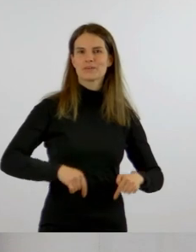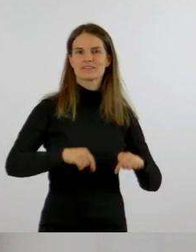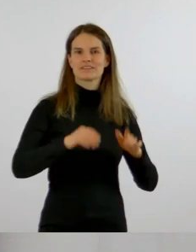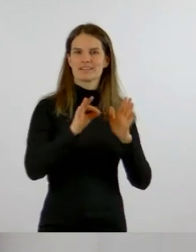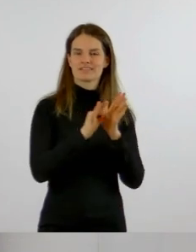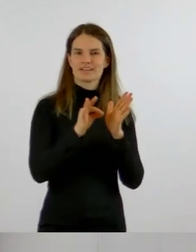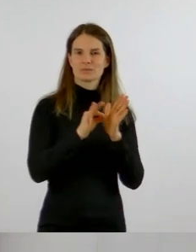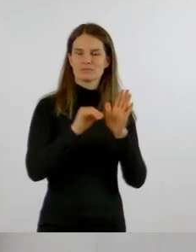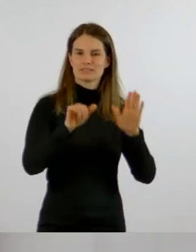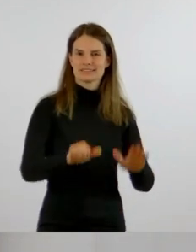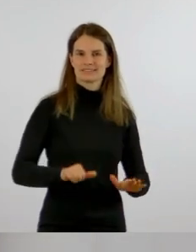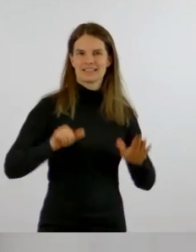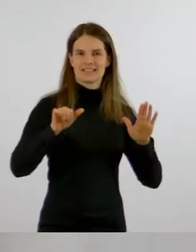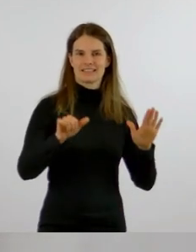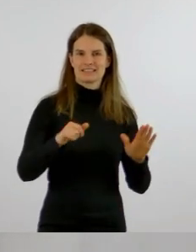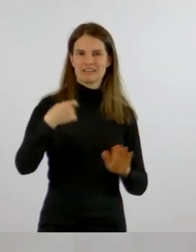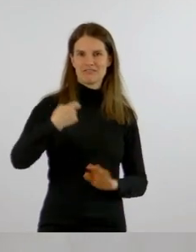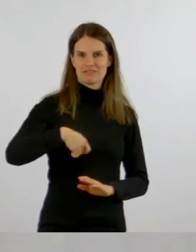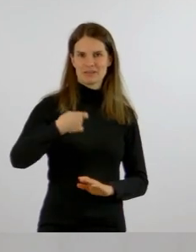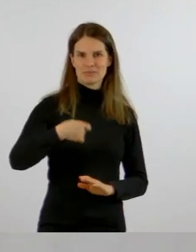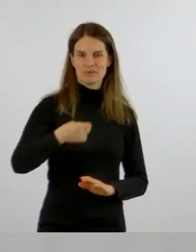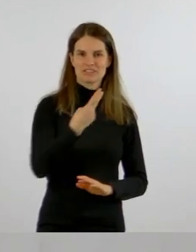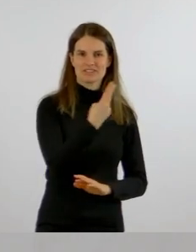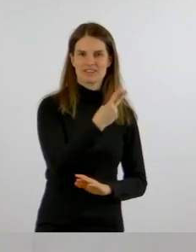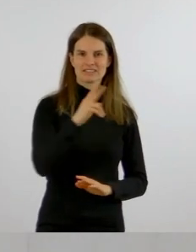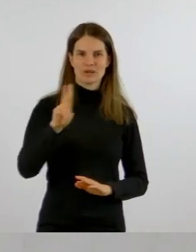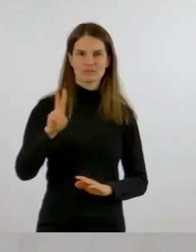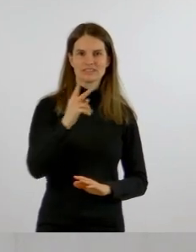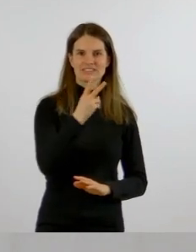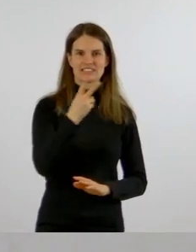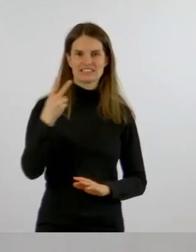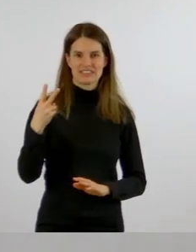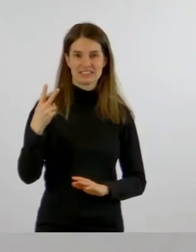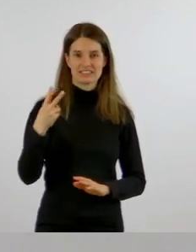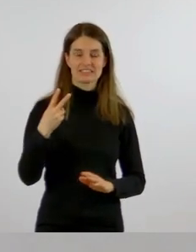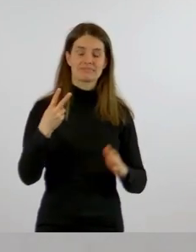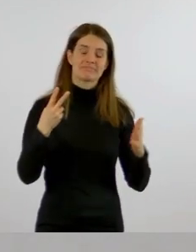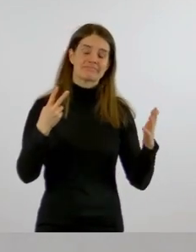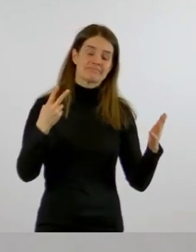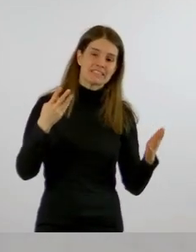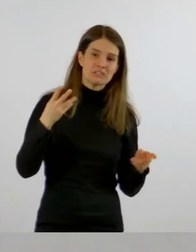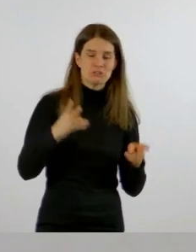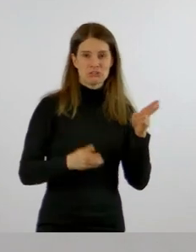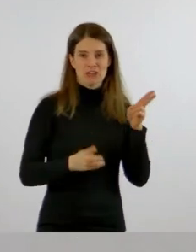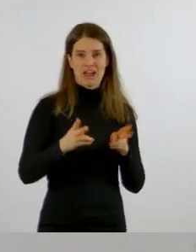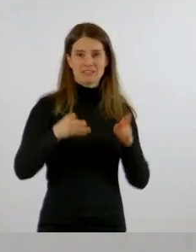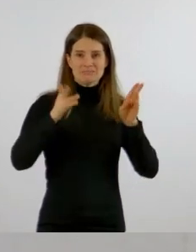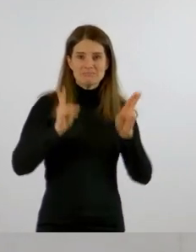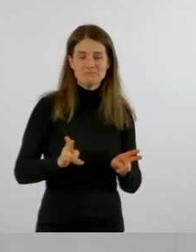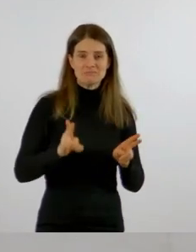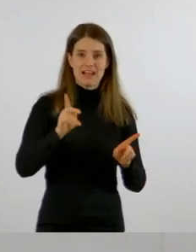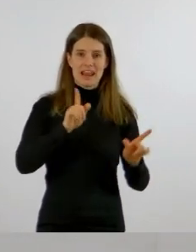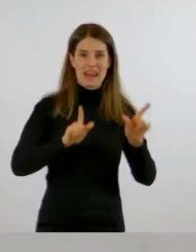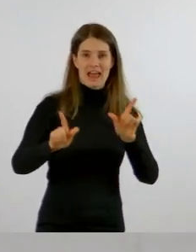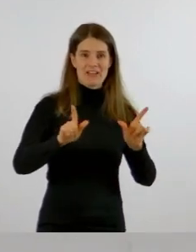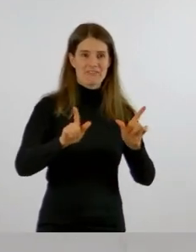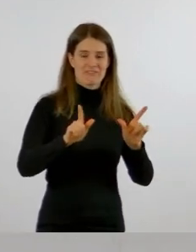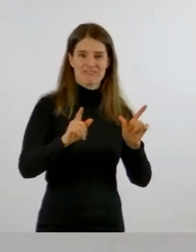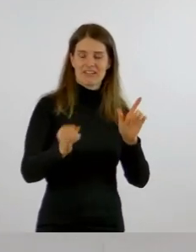Was ist die